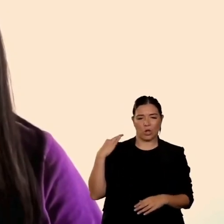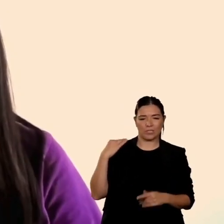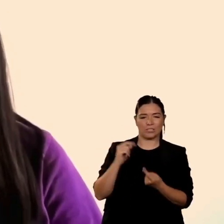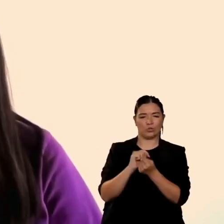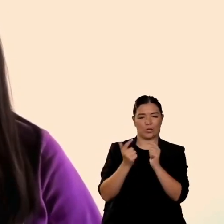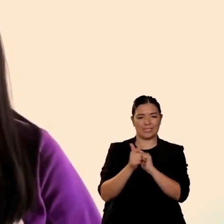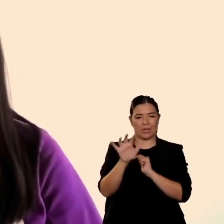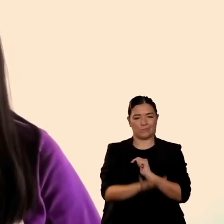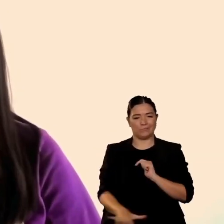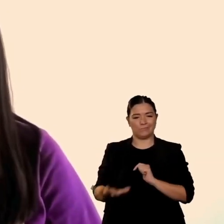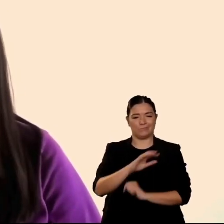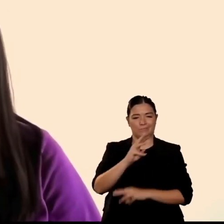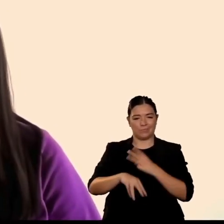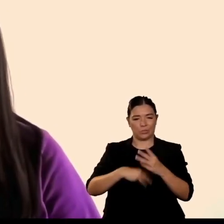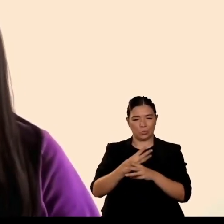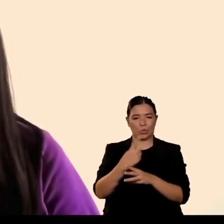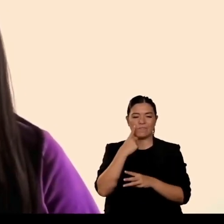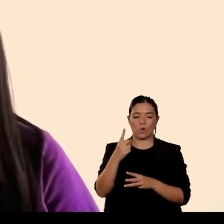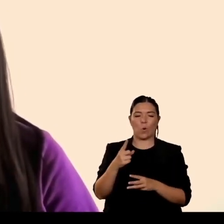grazie mille